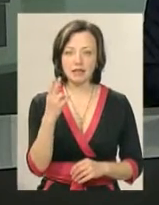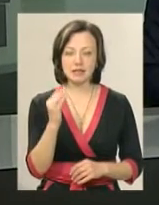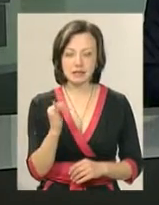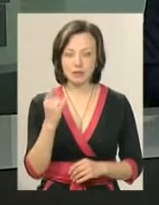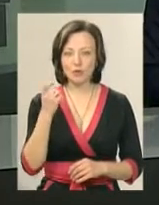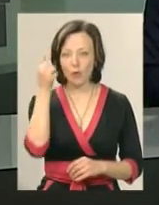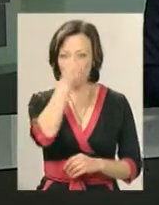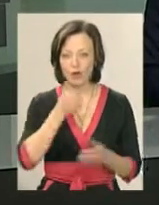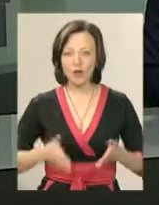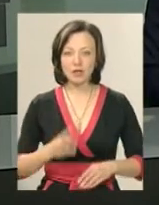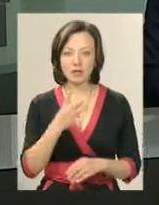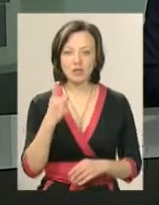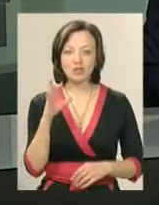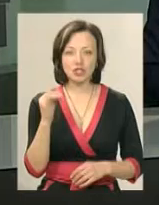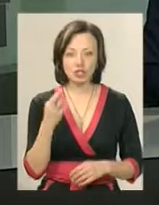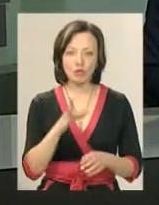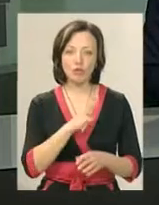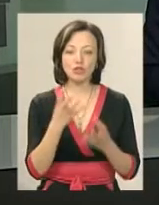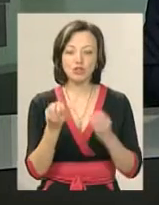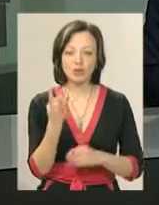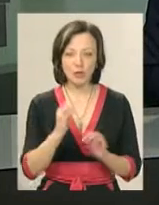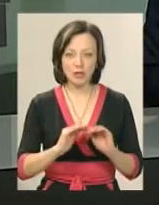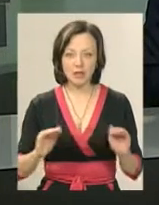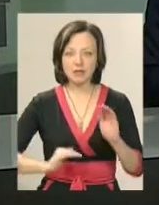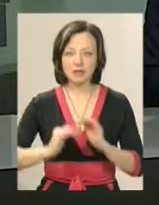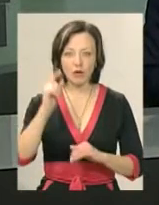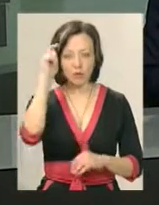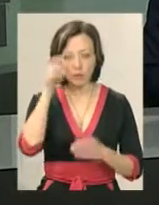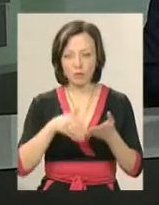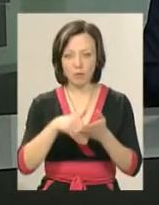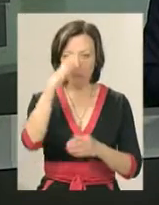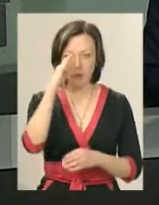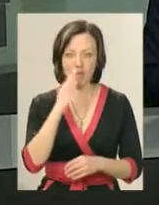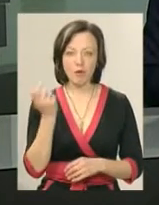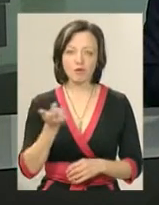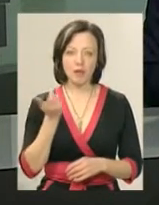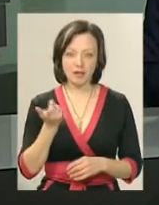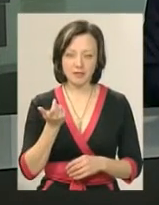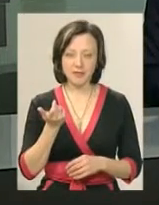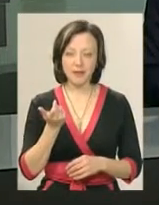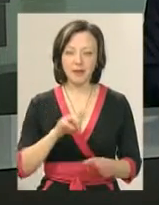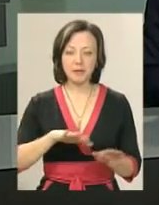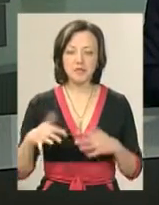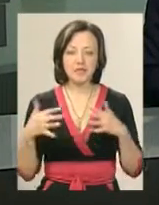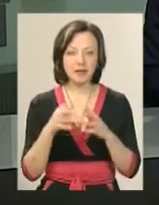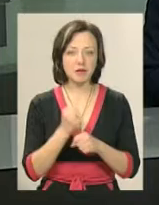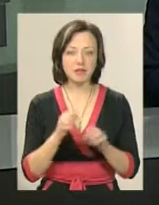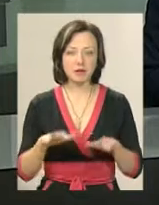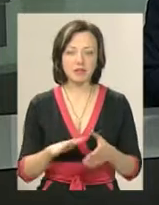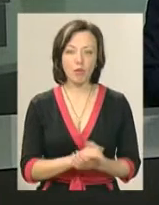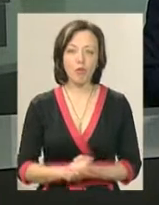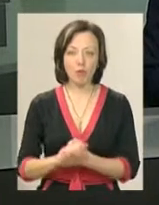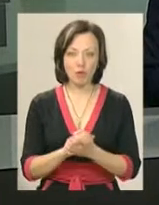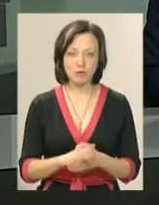січня. Окрім нього, в родині підростало ще троє дітей, тож з малку хлопчик допомагав батькам по господарству. Після війни працював у місцевому